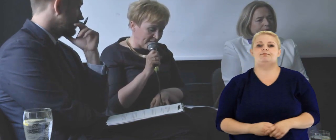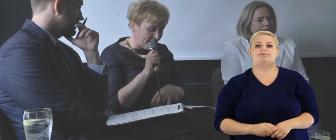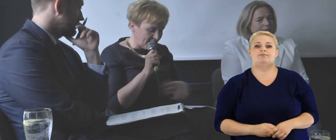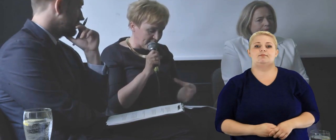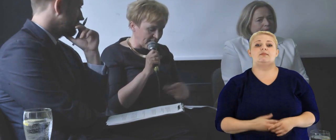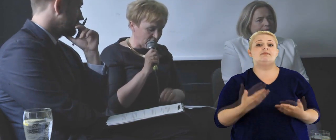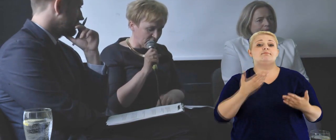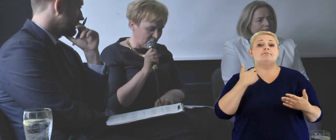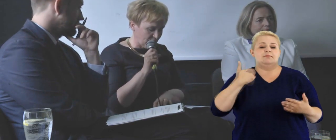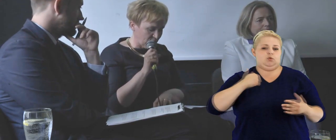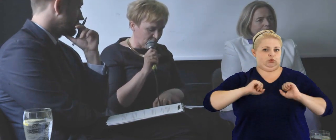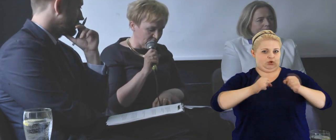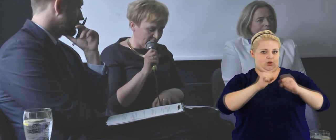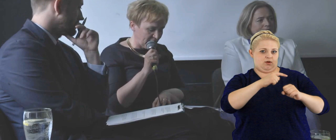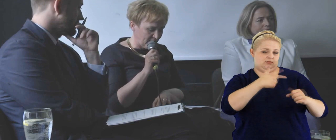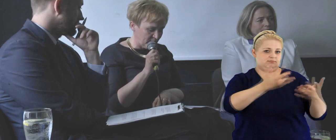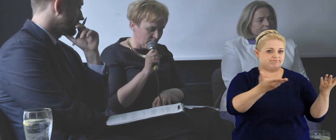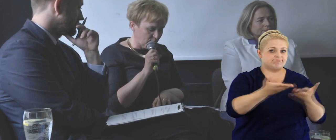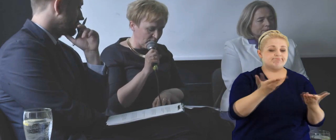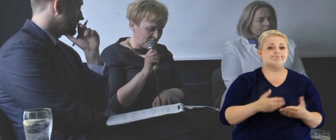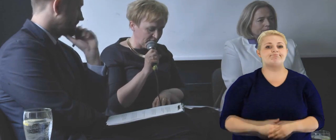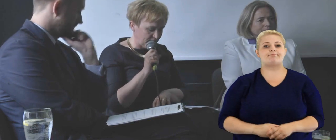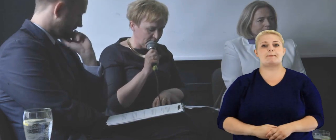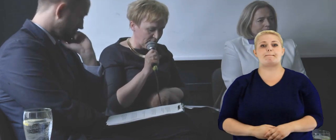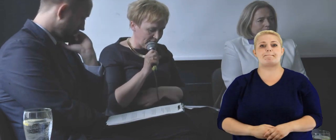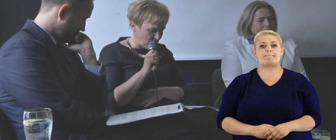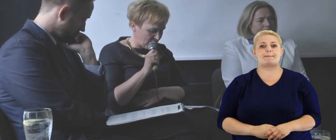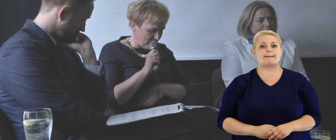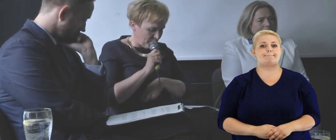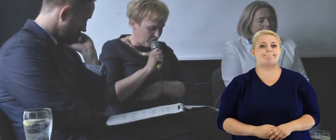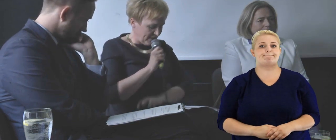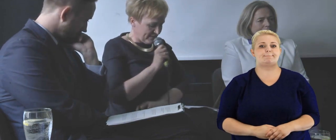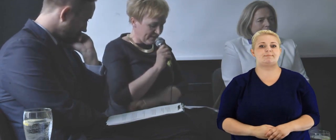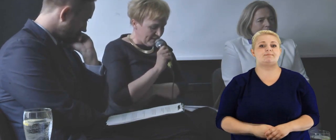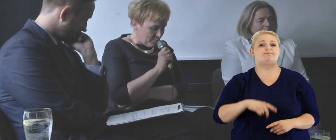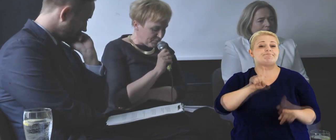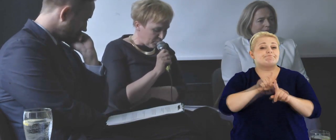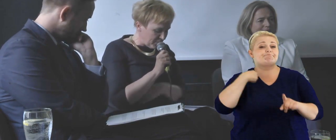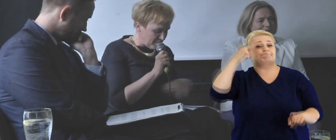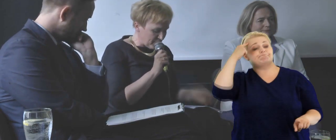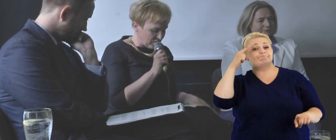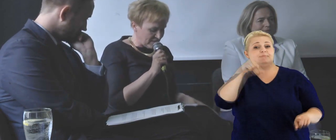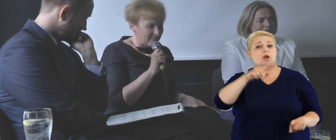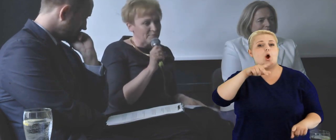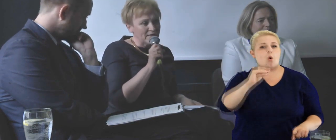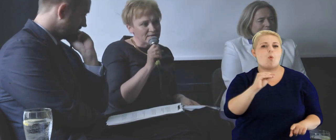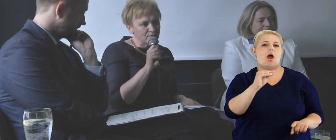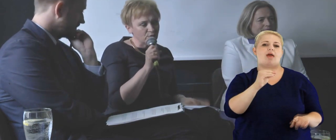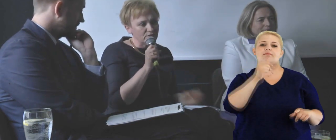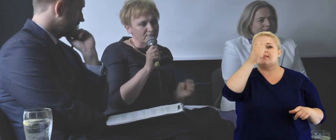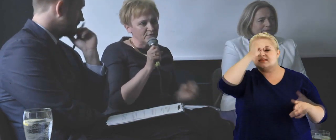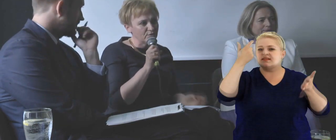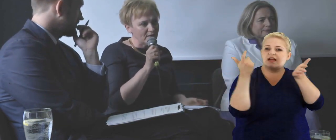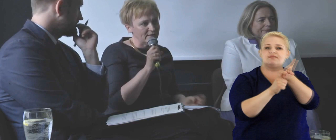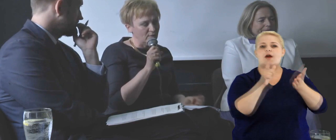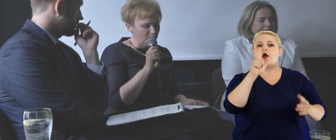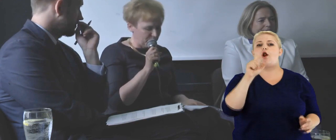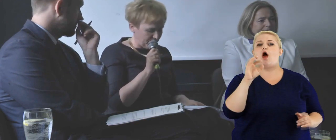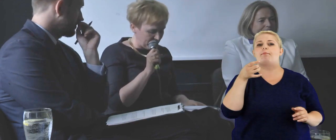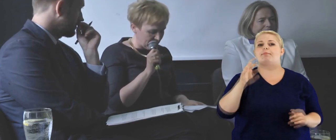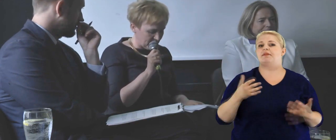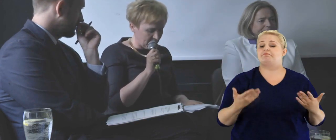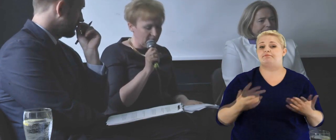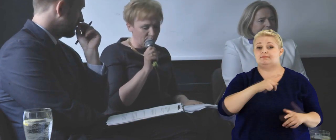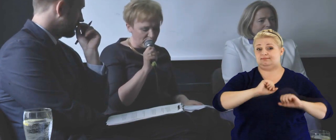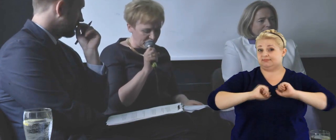I też te właśnie działania zostały podjęte. Przypomnijmy może zatem, jak jest w Unii definiowany